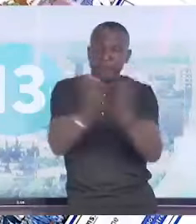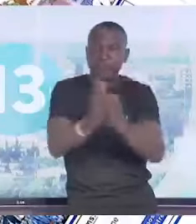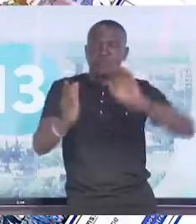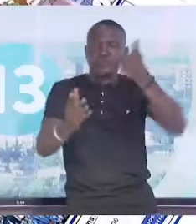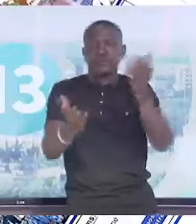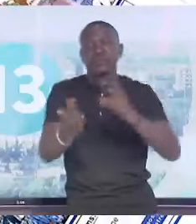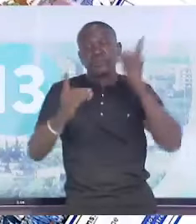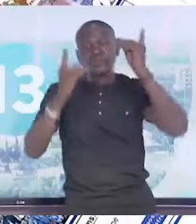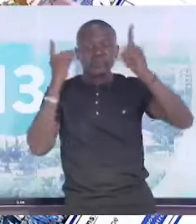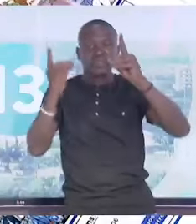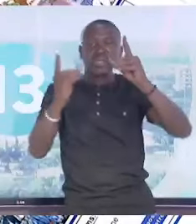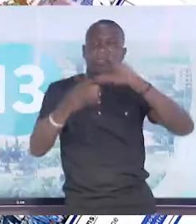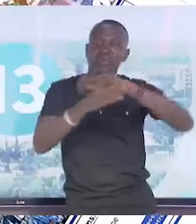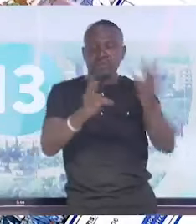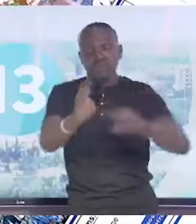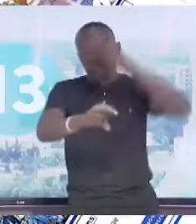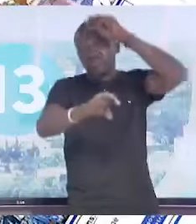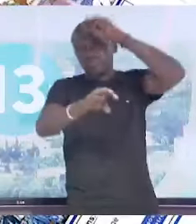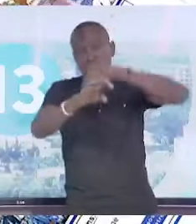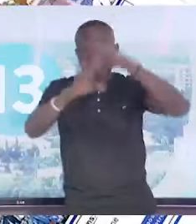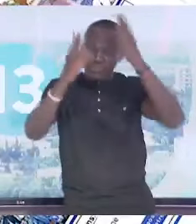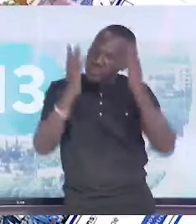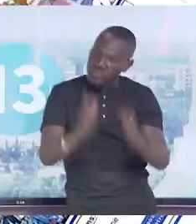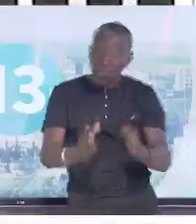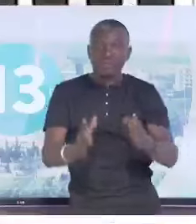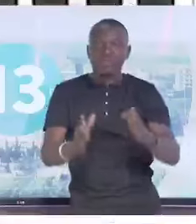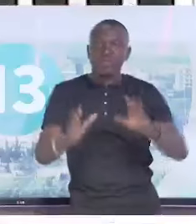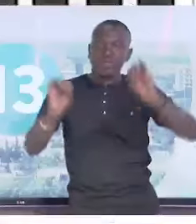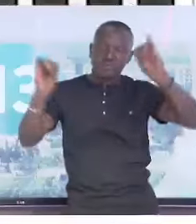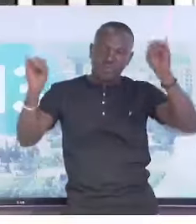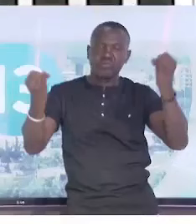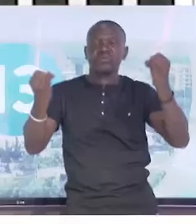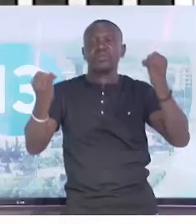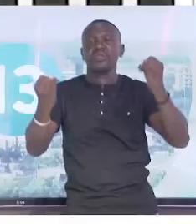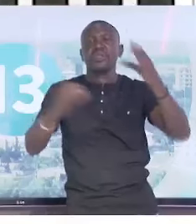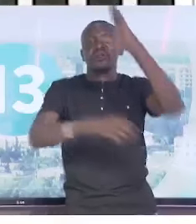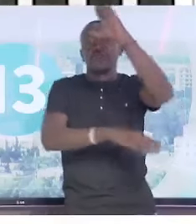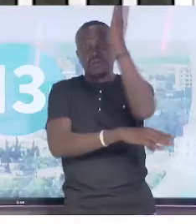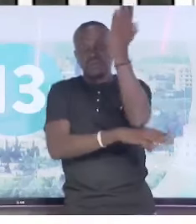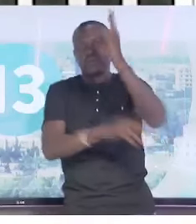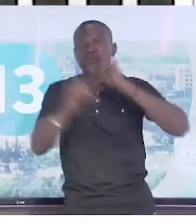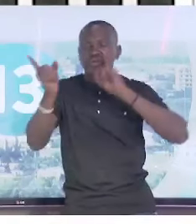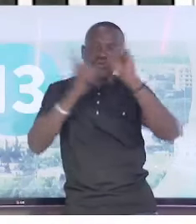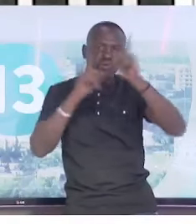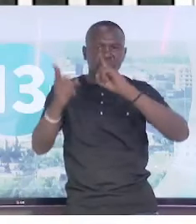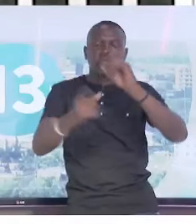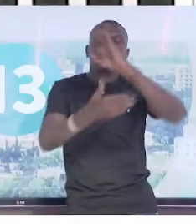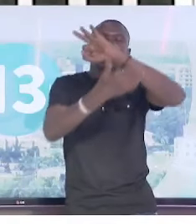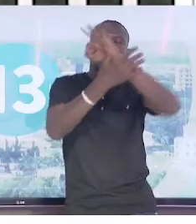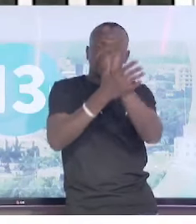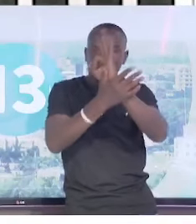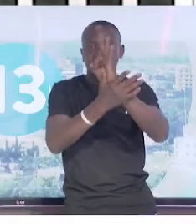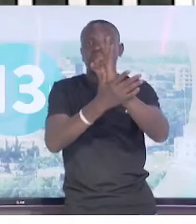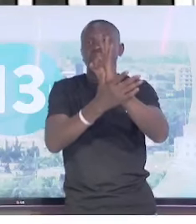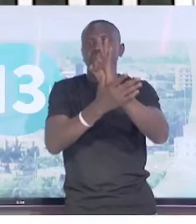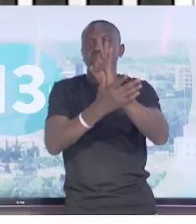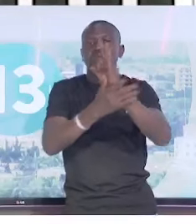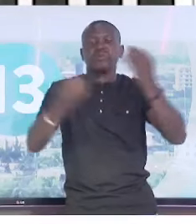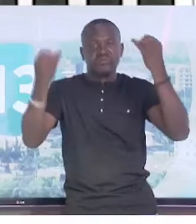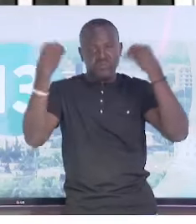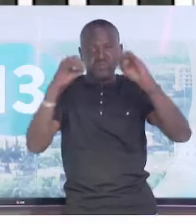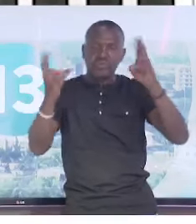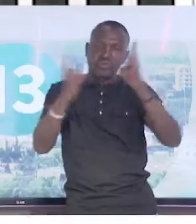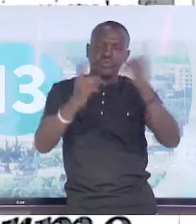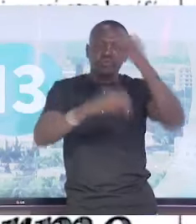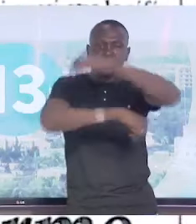du dialogue inter-maliens qui fait les choux gras d'éparition. Un arbre à palarbre, infirme de son inclusivité, s'exclame aujourd'hui au